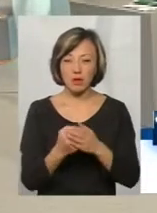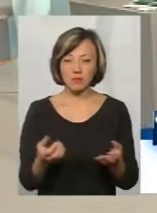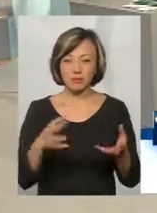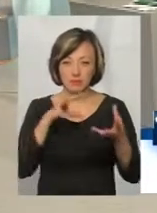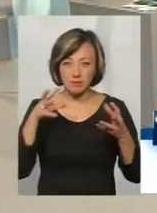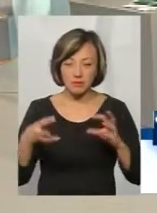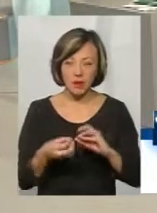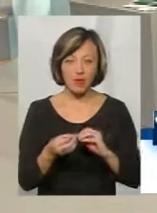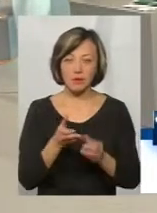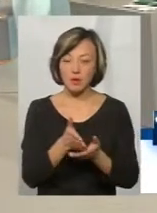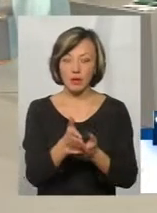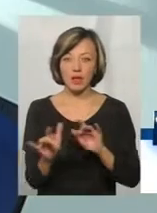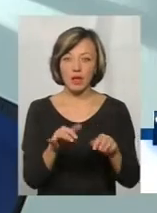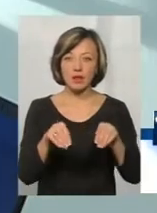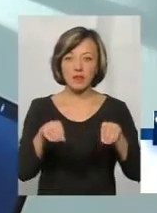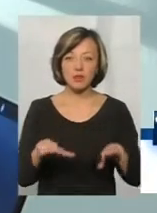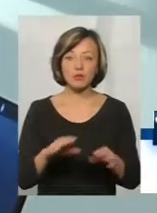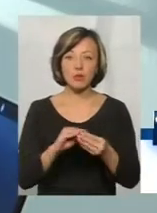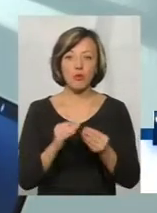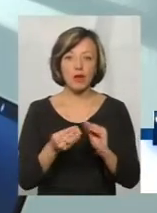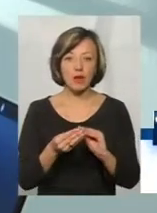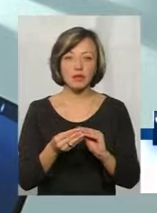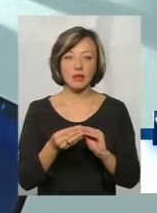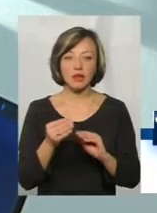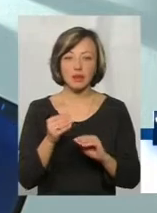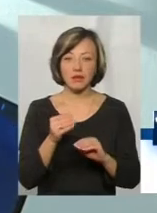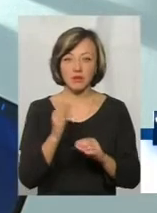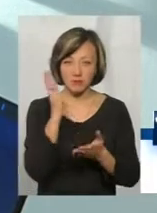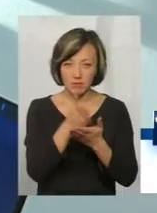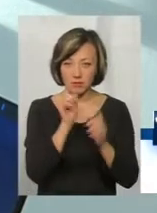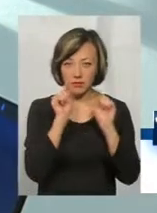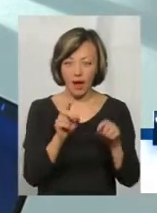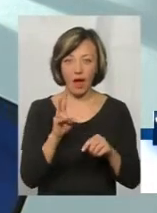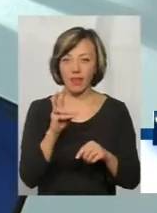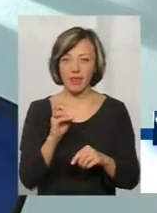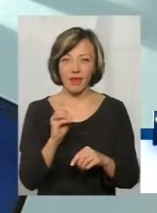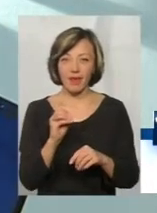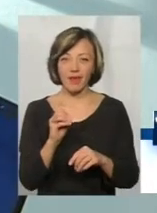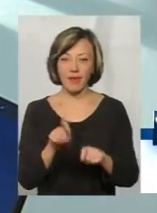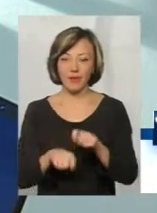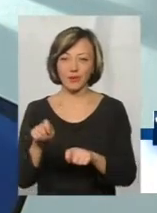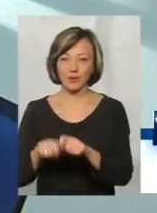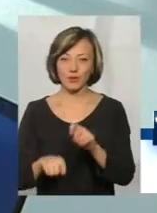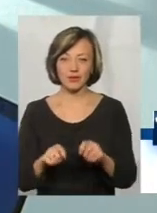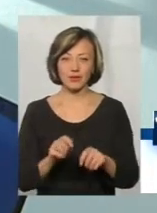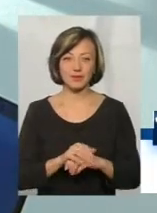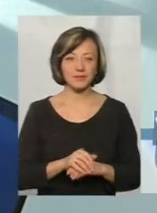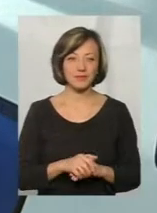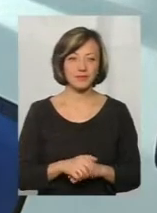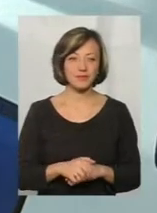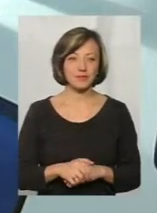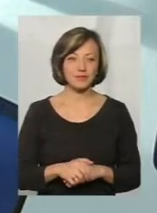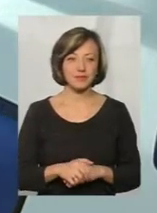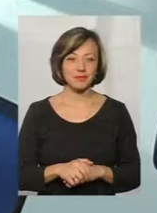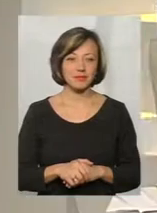спрямовувати свою діяльність на вирішення якихось проблем, а не на загривання контролю, як це часто називають чиновники, які з нами